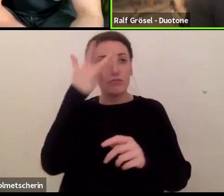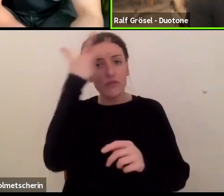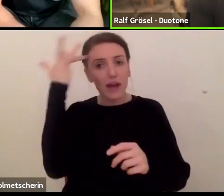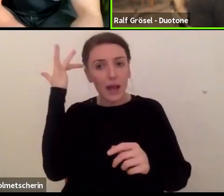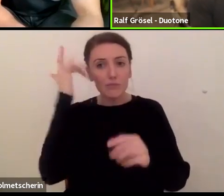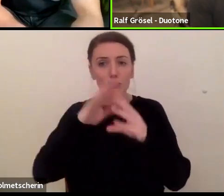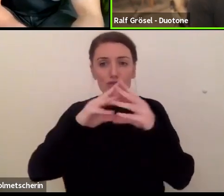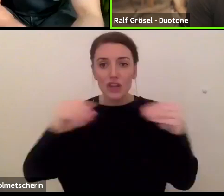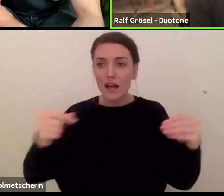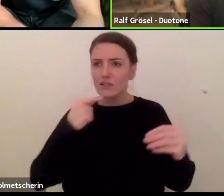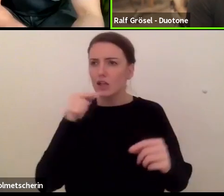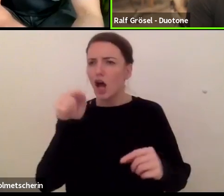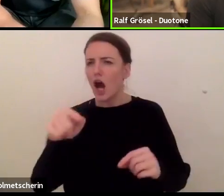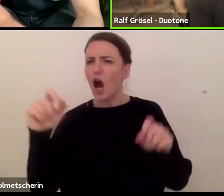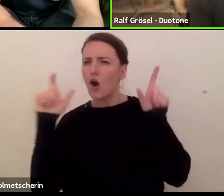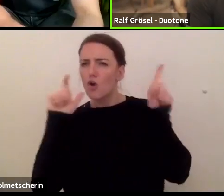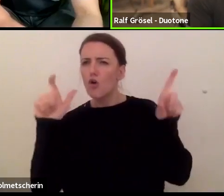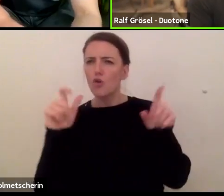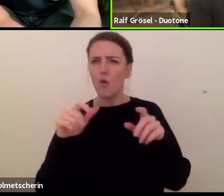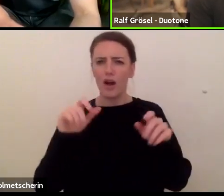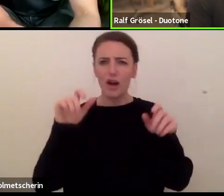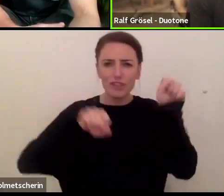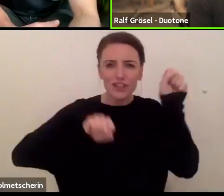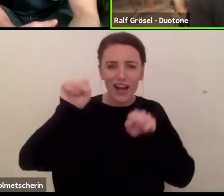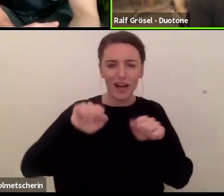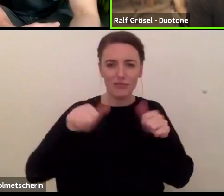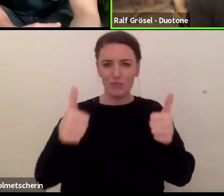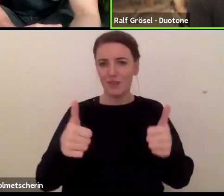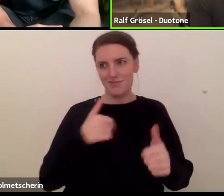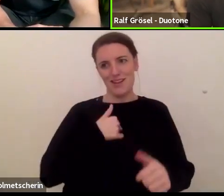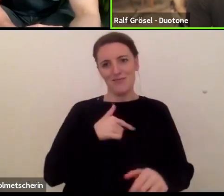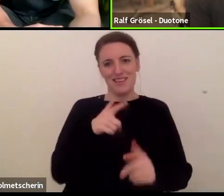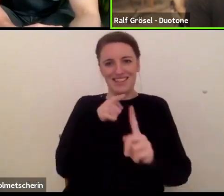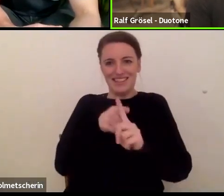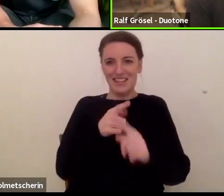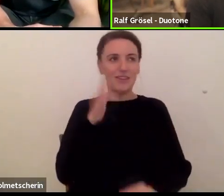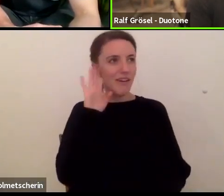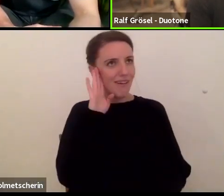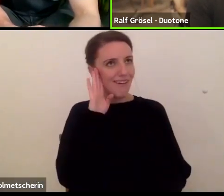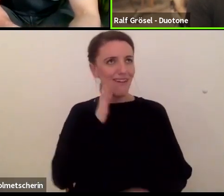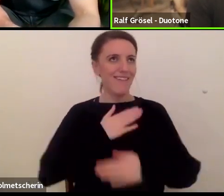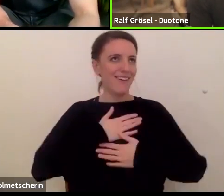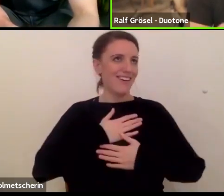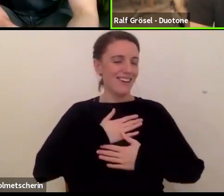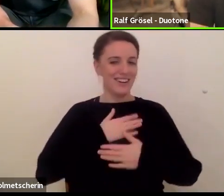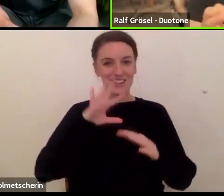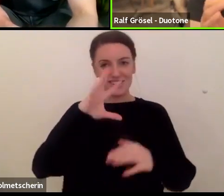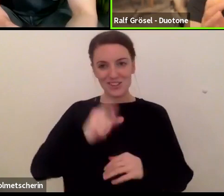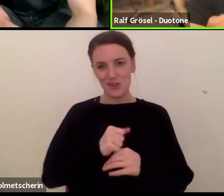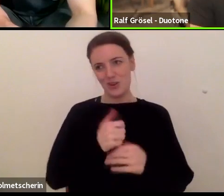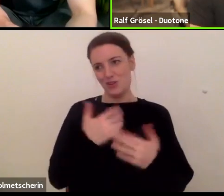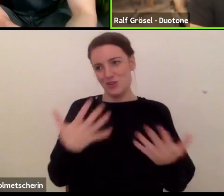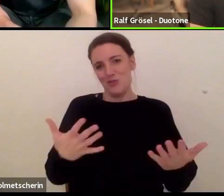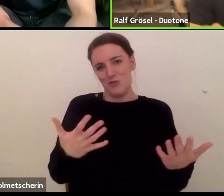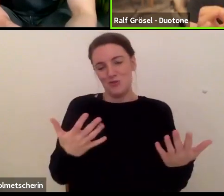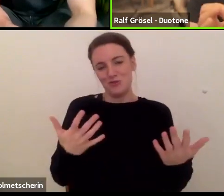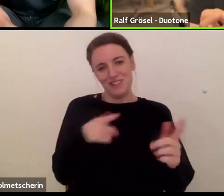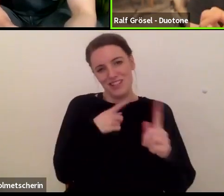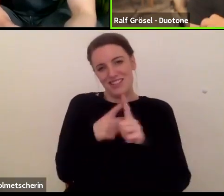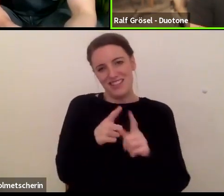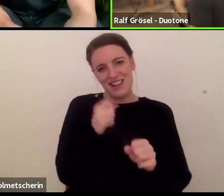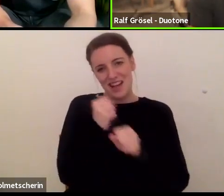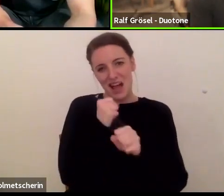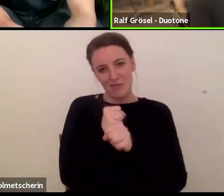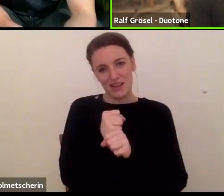stehen. Also, das ist für mich im Grunde genommen das, wo man letztendlich hinarbeitet. Wirklich ein ernstes und